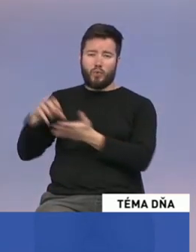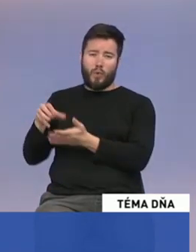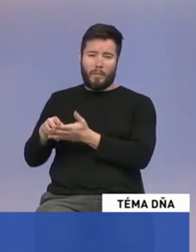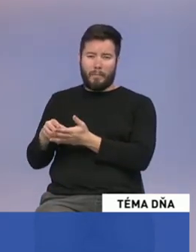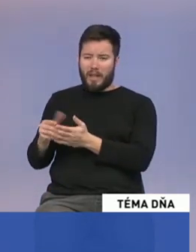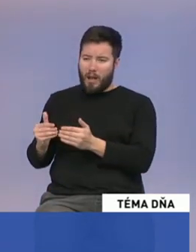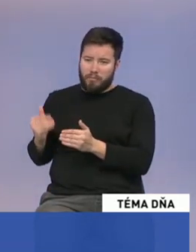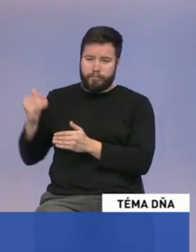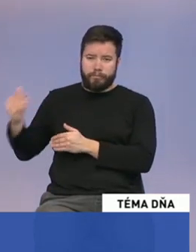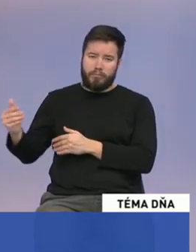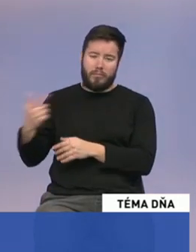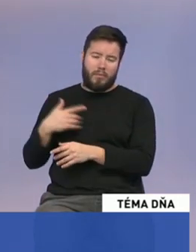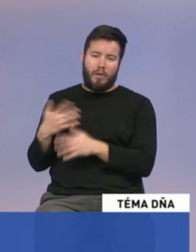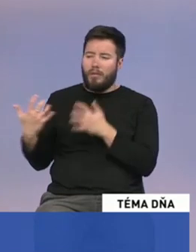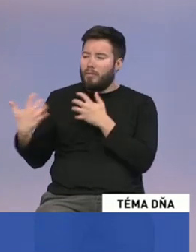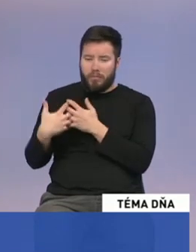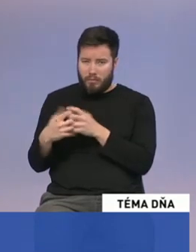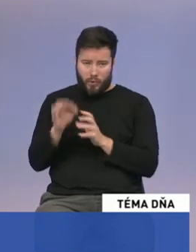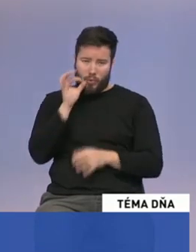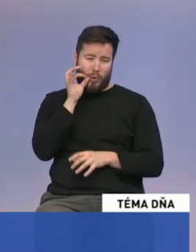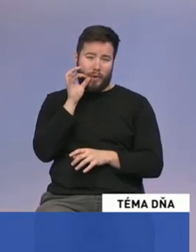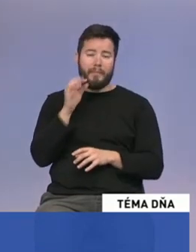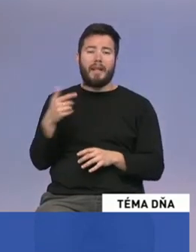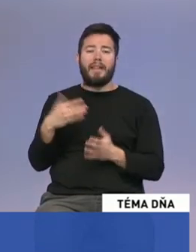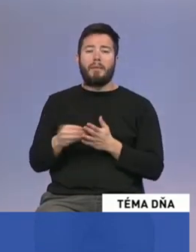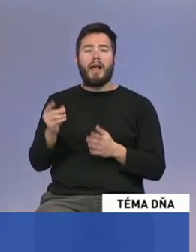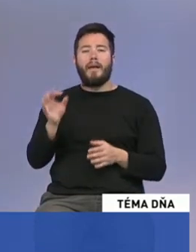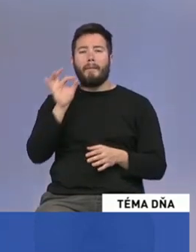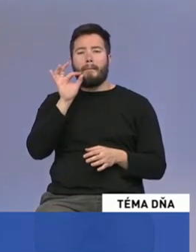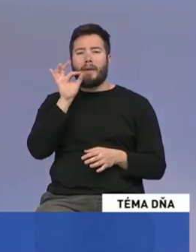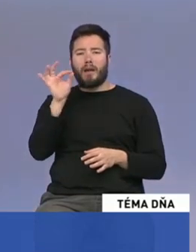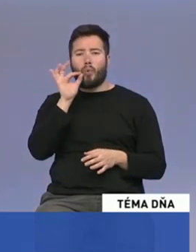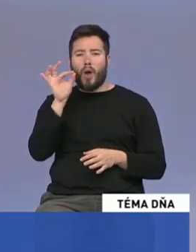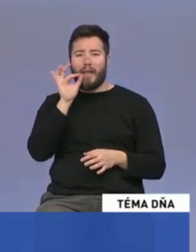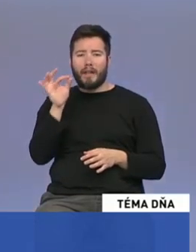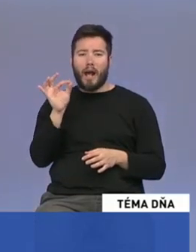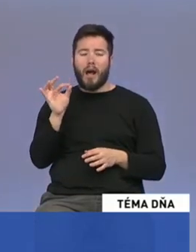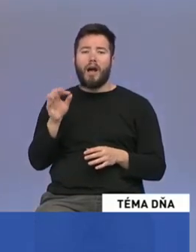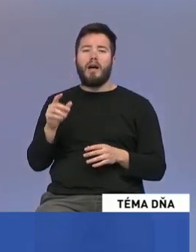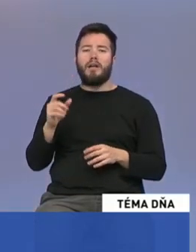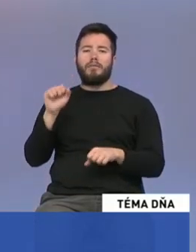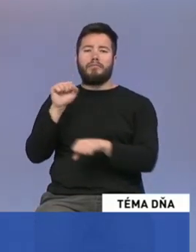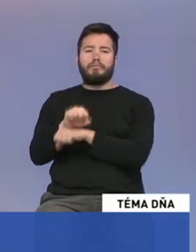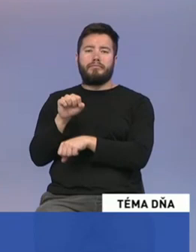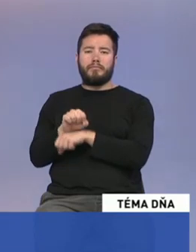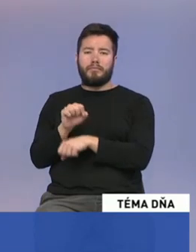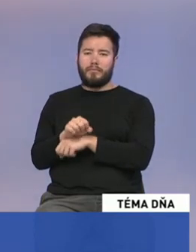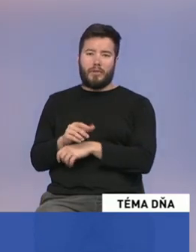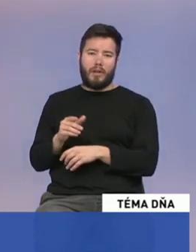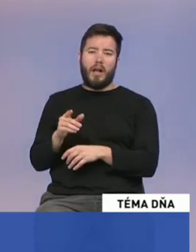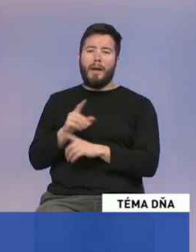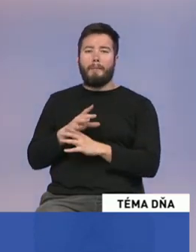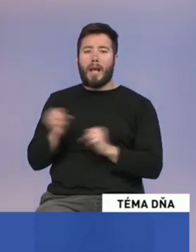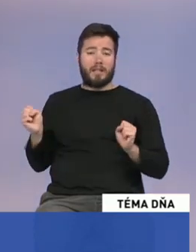dekriminalizáciu v marihuany alebo iných drog. Zásadne odmietame istambulsky dohovor,